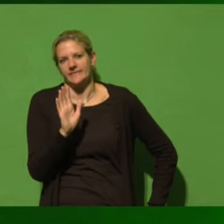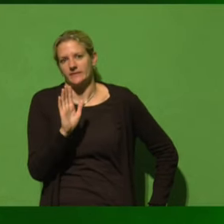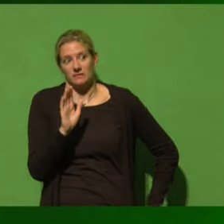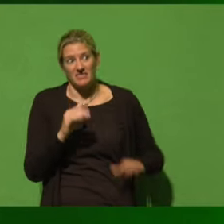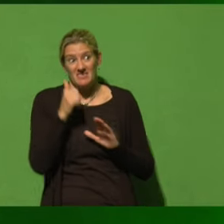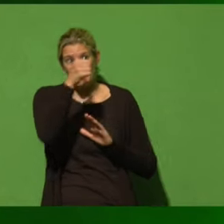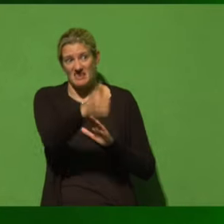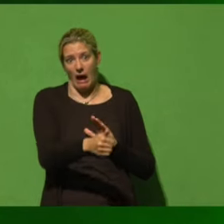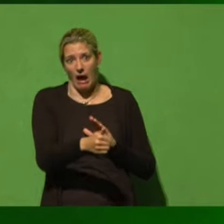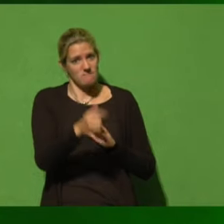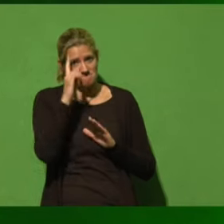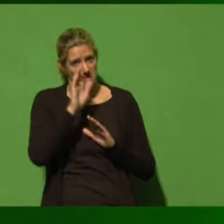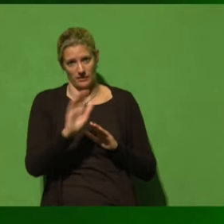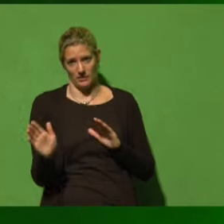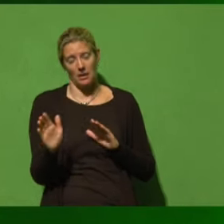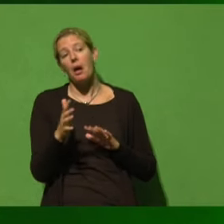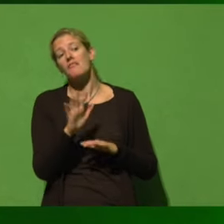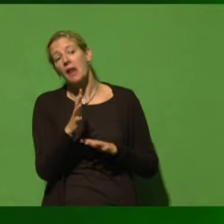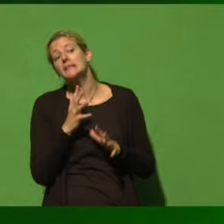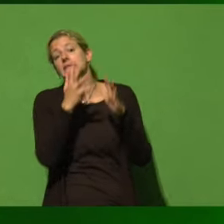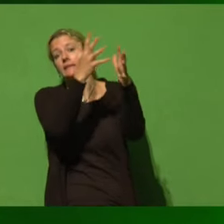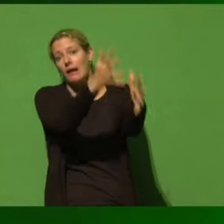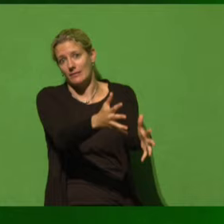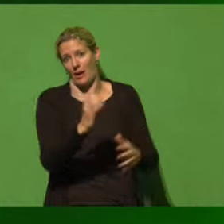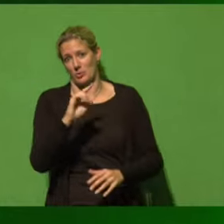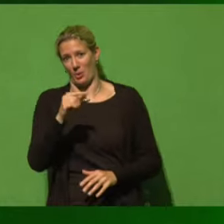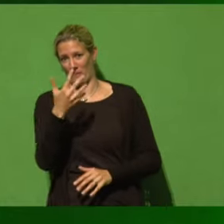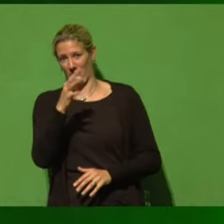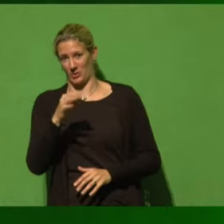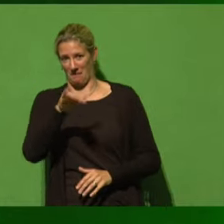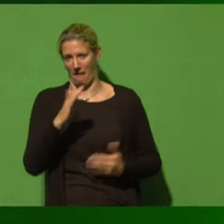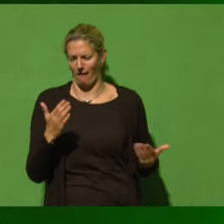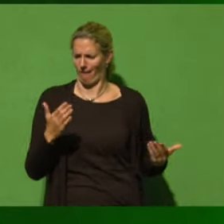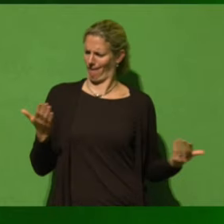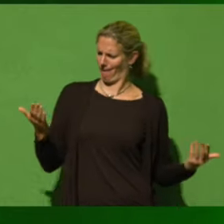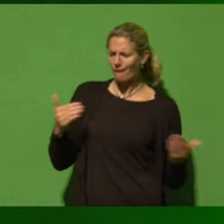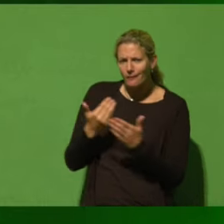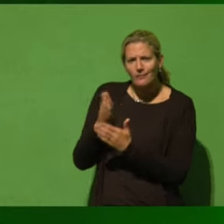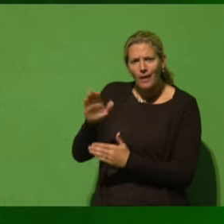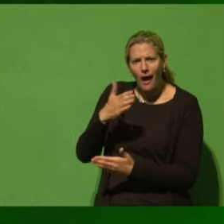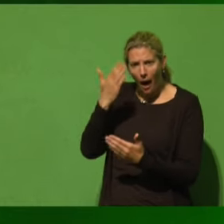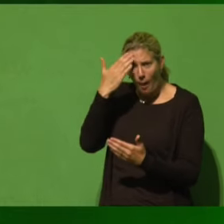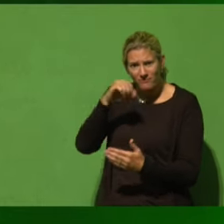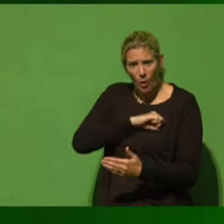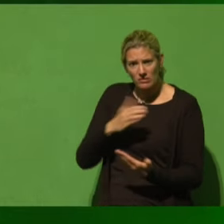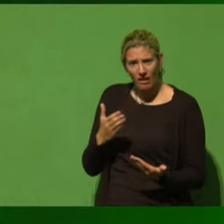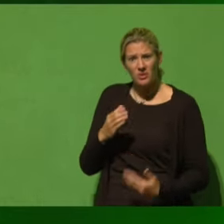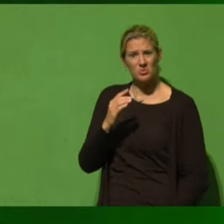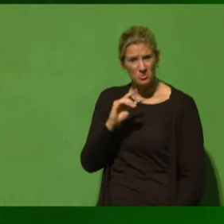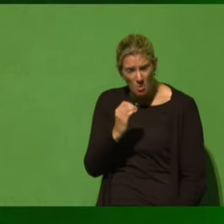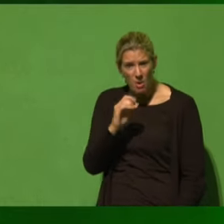pro Jahr gedacht war, sondern vielleicht in zehn Jahren. Also der Hauptvorteil von TTIP soll sein, 0